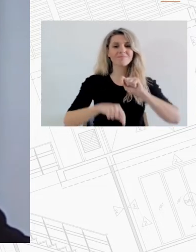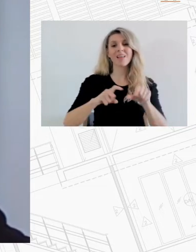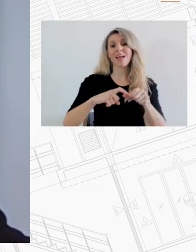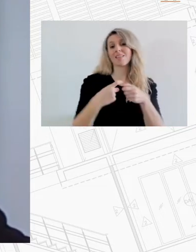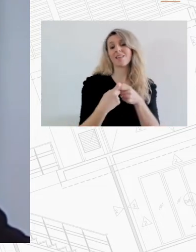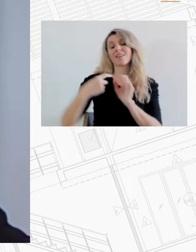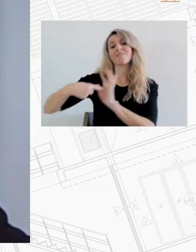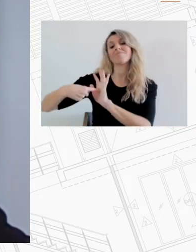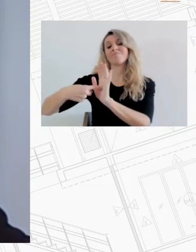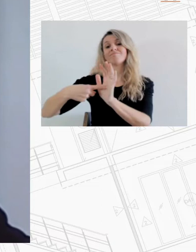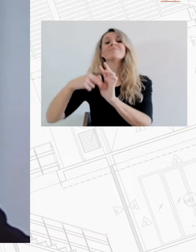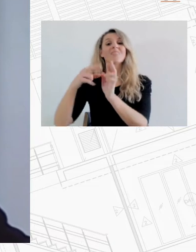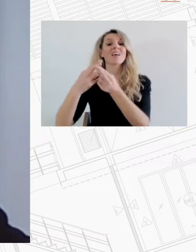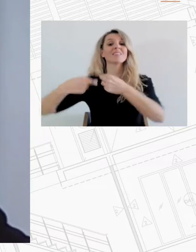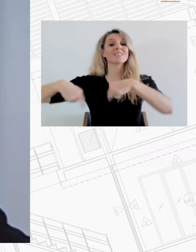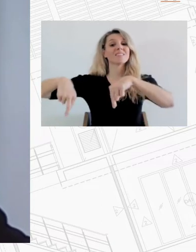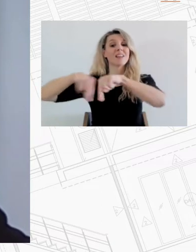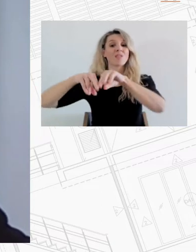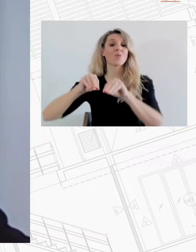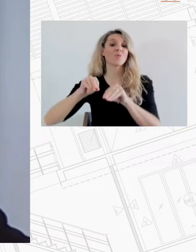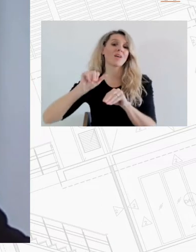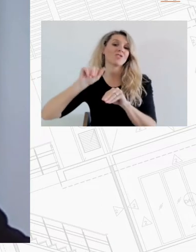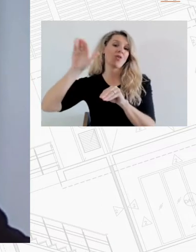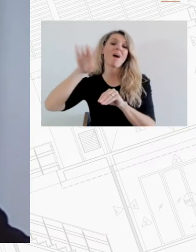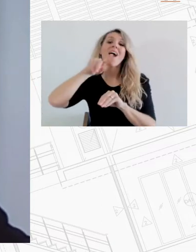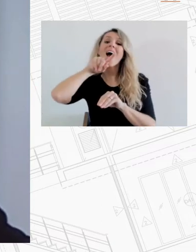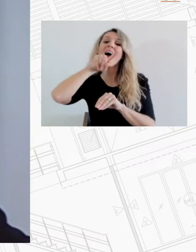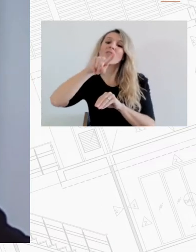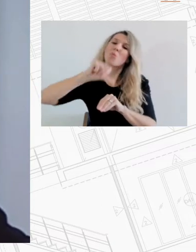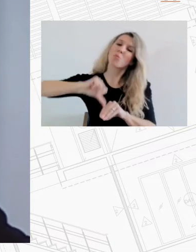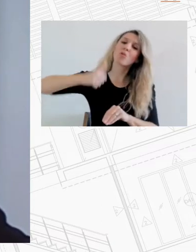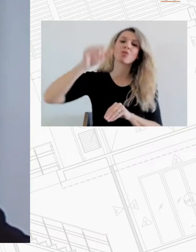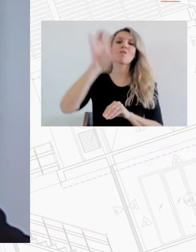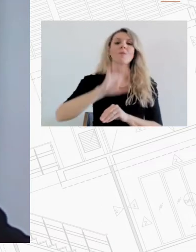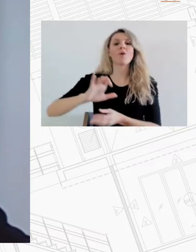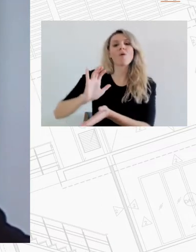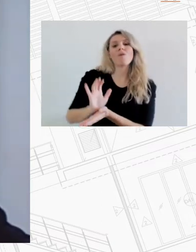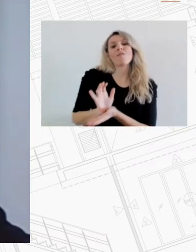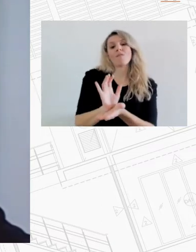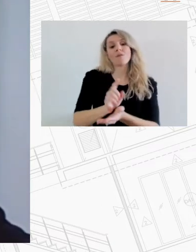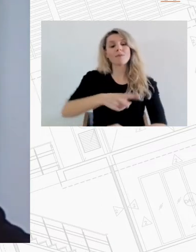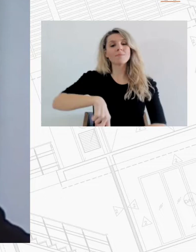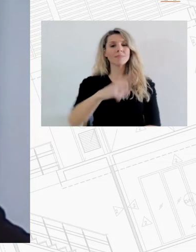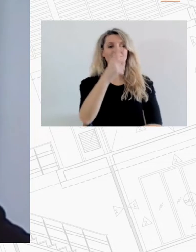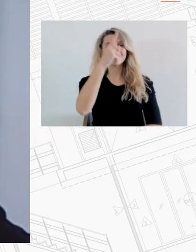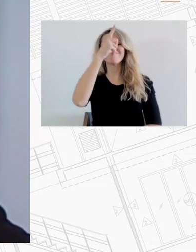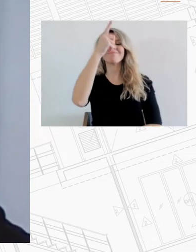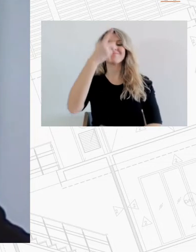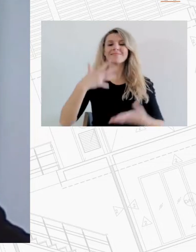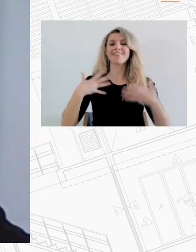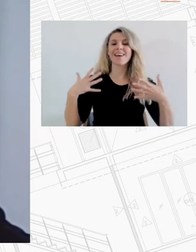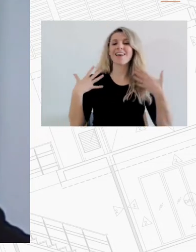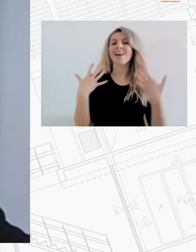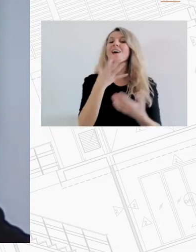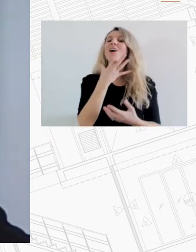International και πήρε το πρώτο παινοευρωπαϊκό βραβείο και μάλιστα είμαστε πολύ περήφανοι γιατί είχαμε